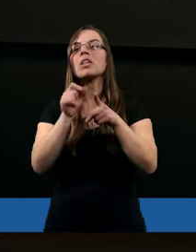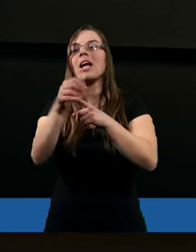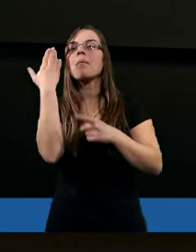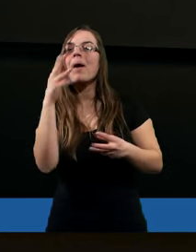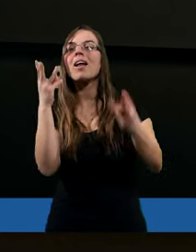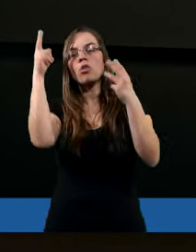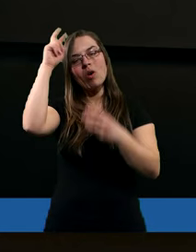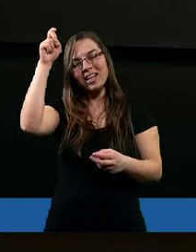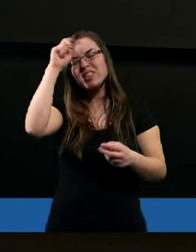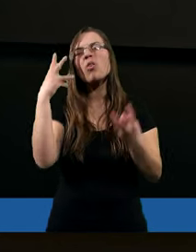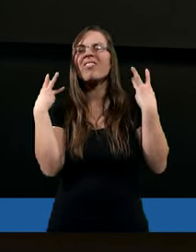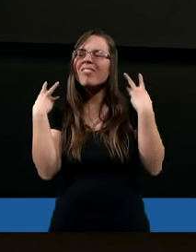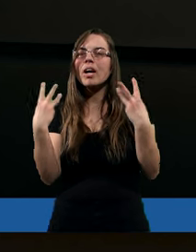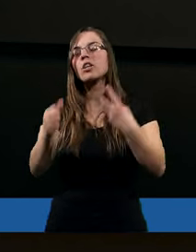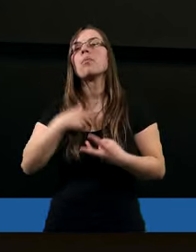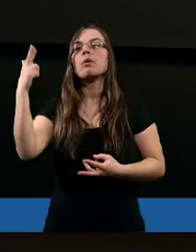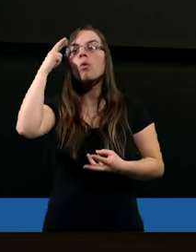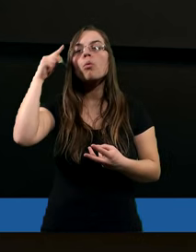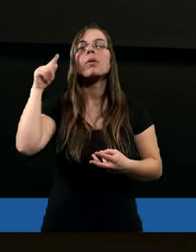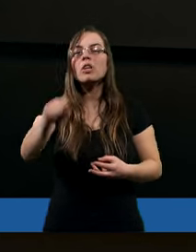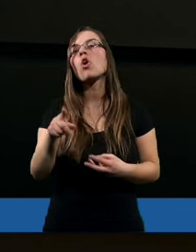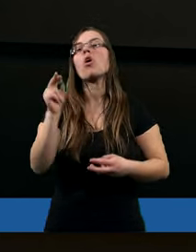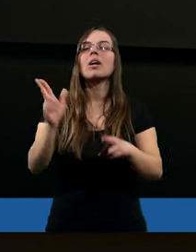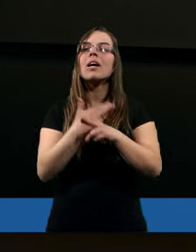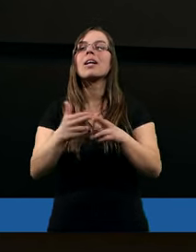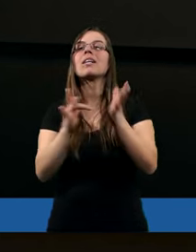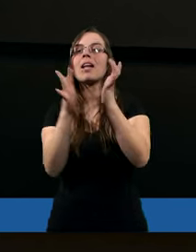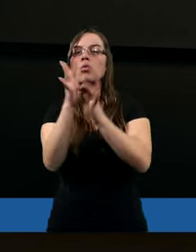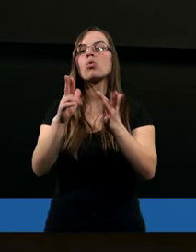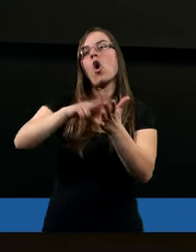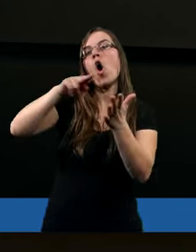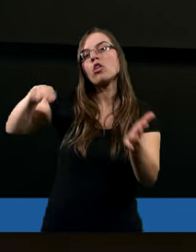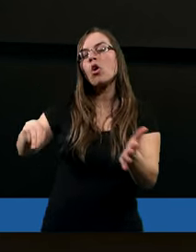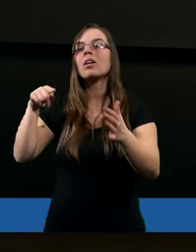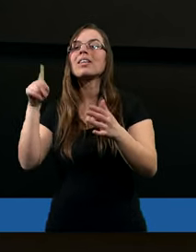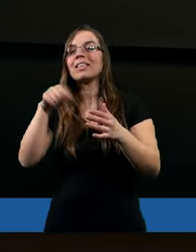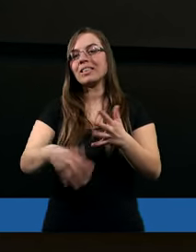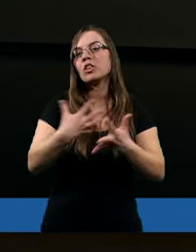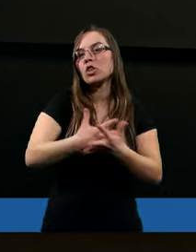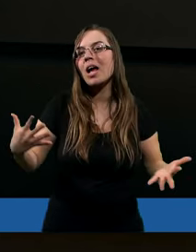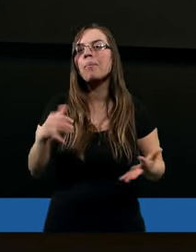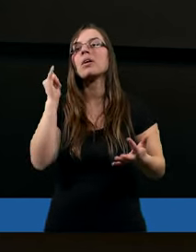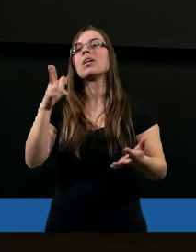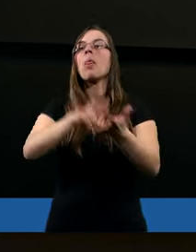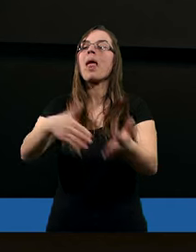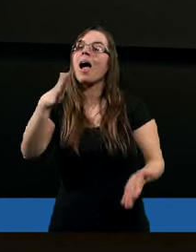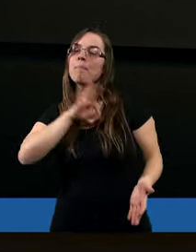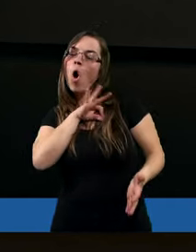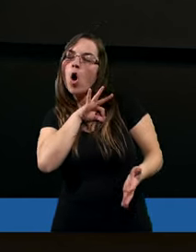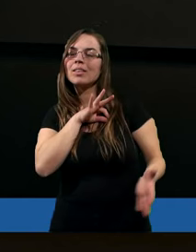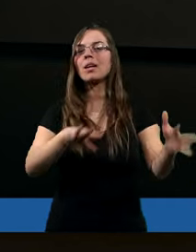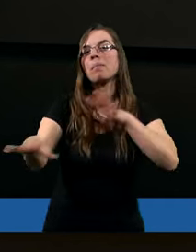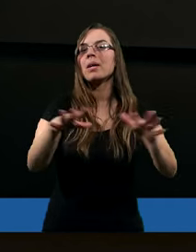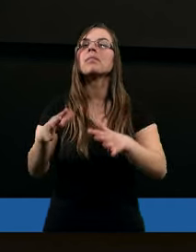bardzo istotne, żebyśmy rozumieli, że wtedy, kiedy Jezus odchodził z tej ziemi, powiedział, że na moje miejsce